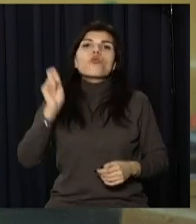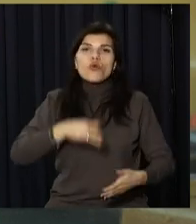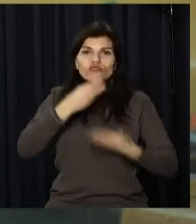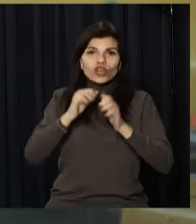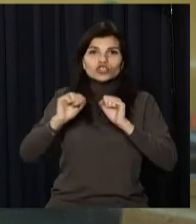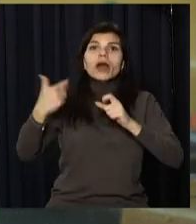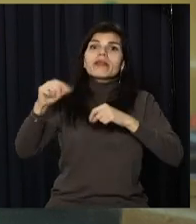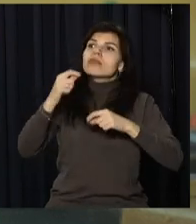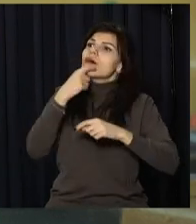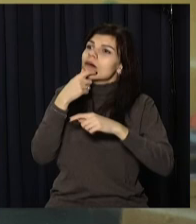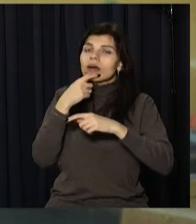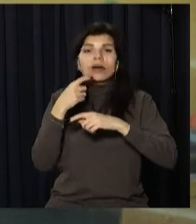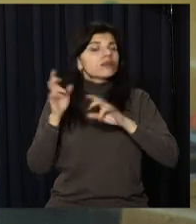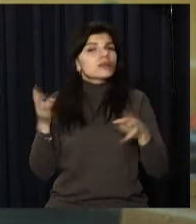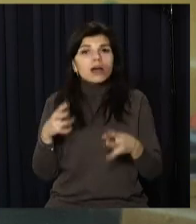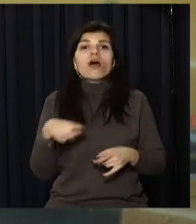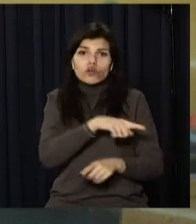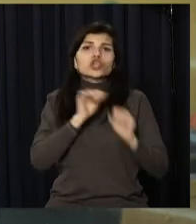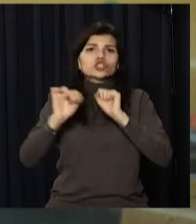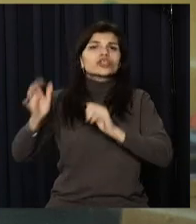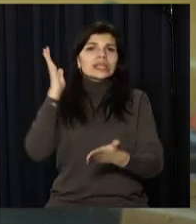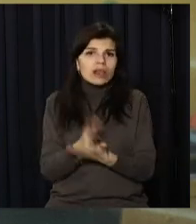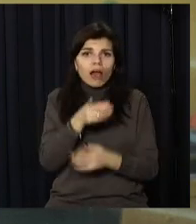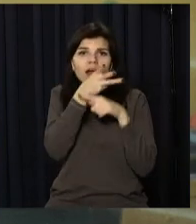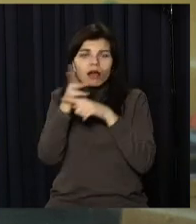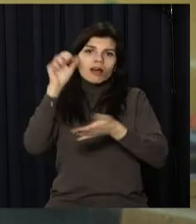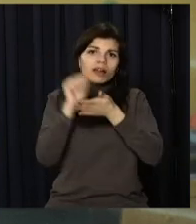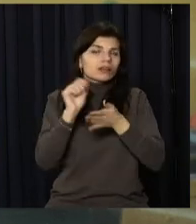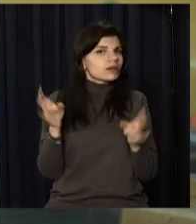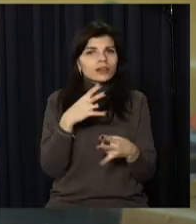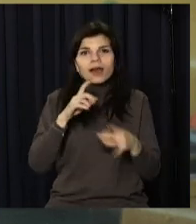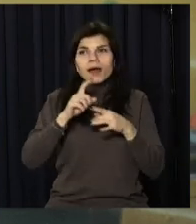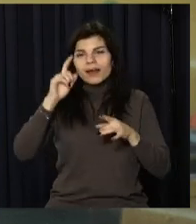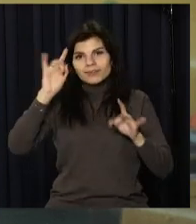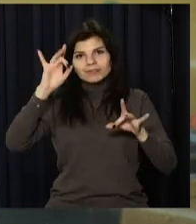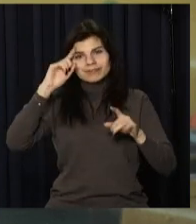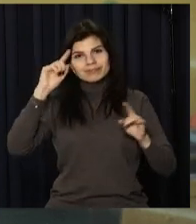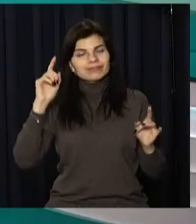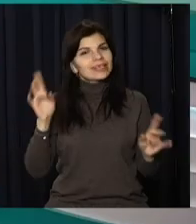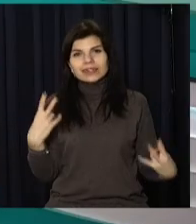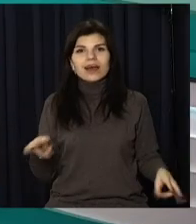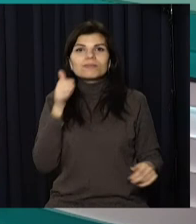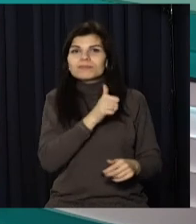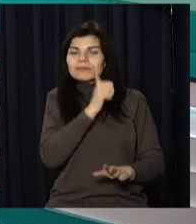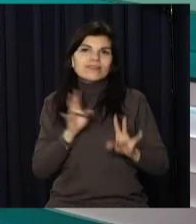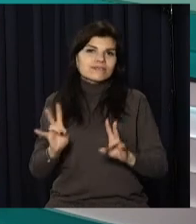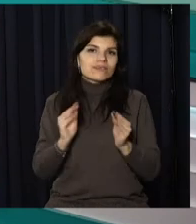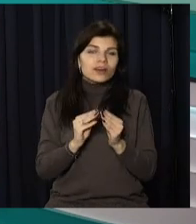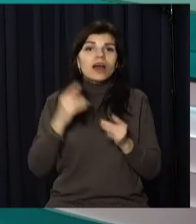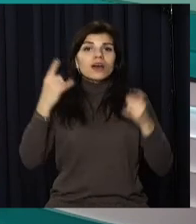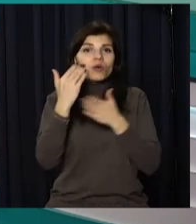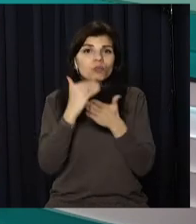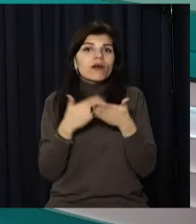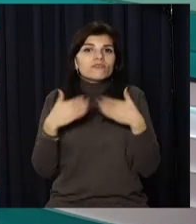захисники дають жорстку відсіч на всіх фронтах. Ворог атакує, але наша нація не зламна. Відкритий працює